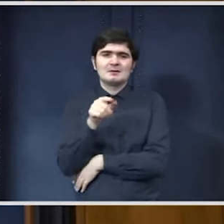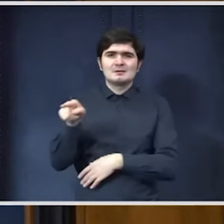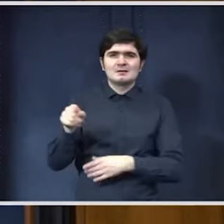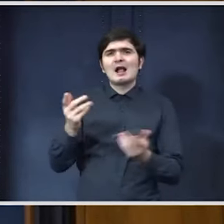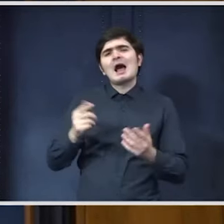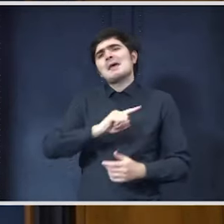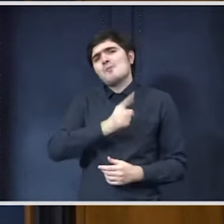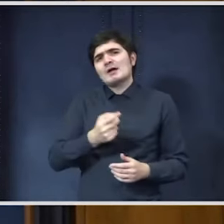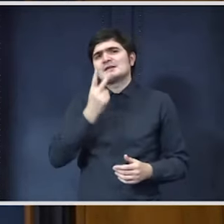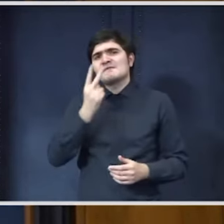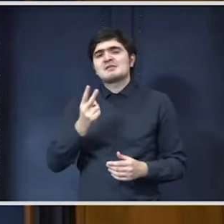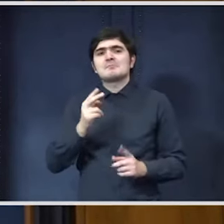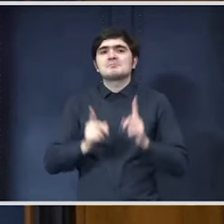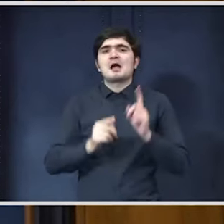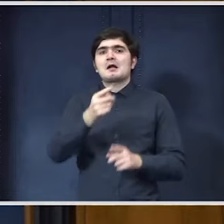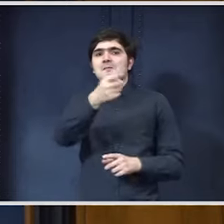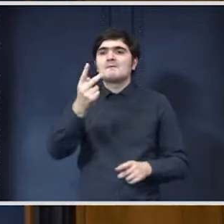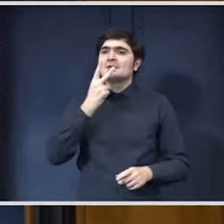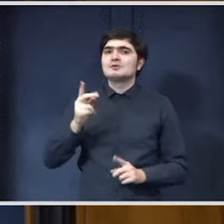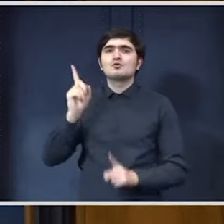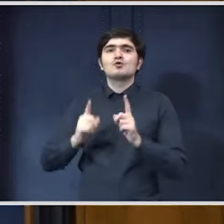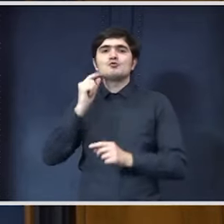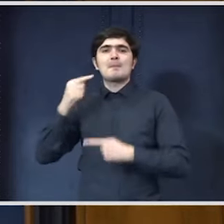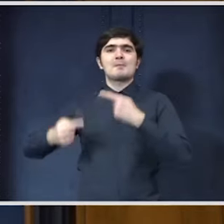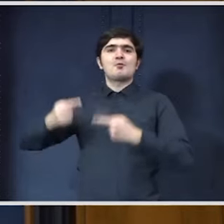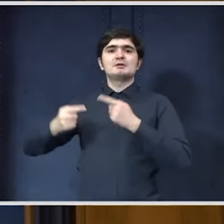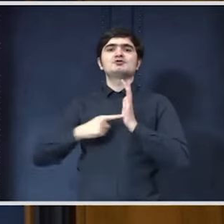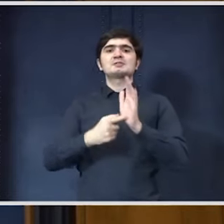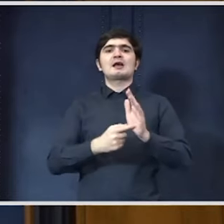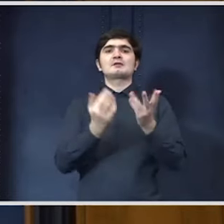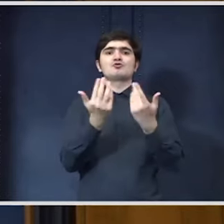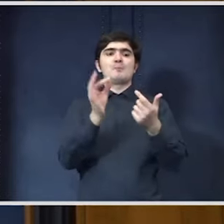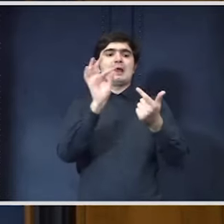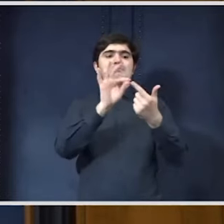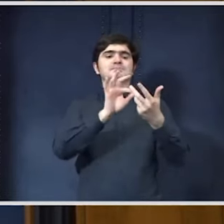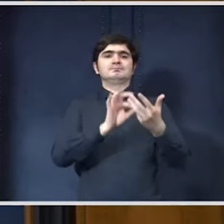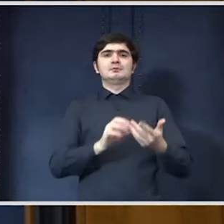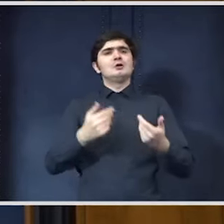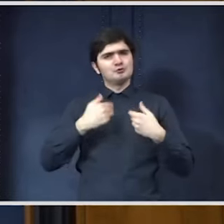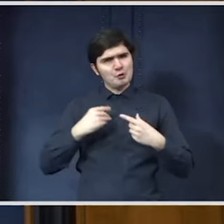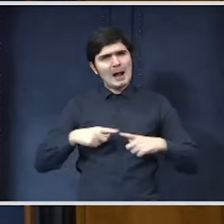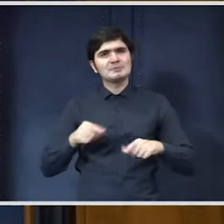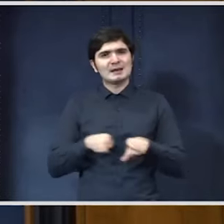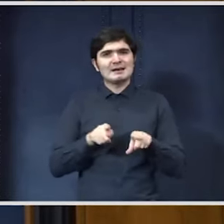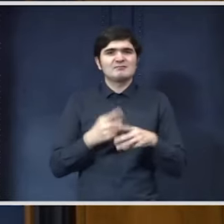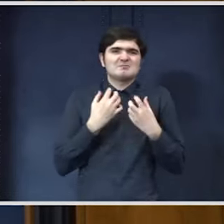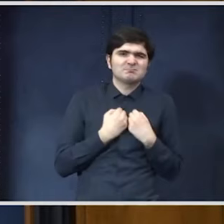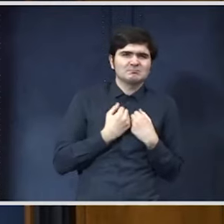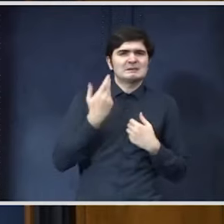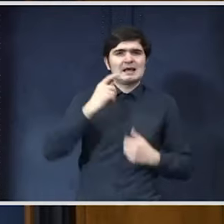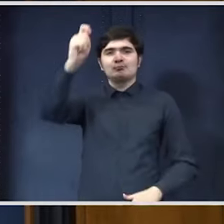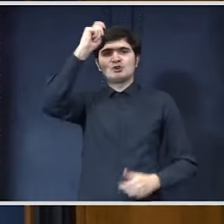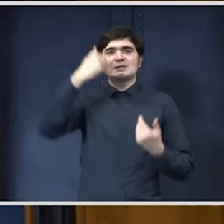care se poate manifesta atunci când vedeți oameni politici care vin și prezintă cifre. Am trăit și eu acestă frustrare ca cetățeani.